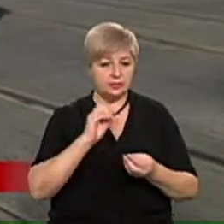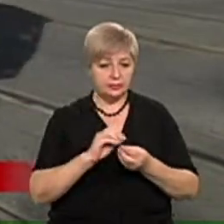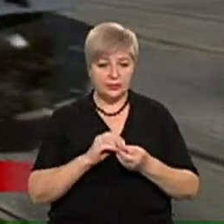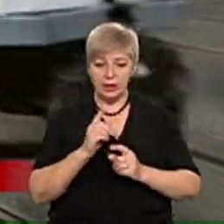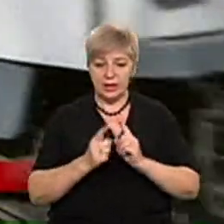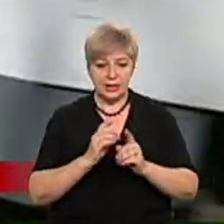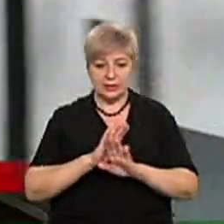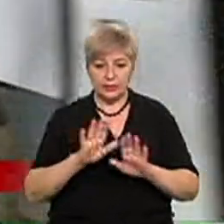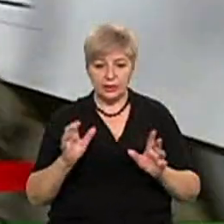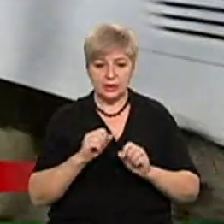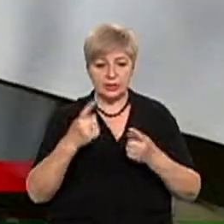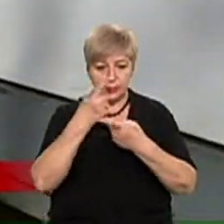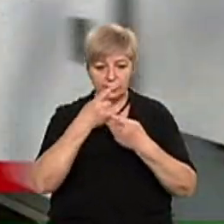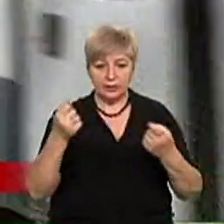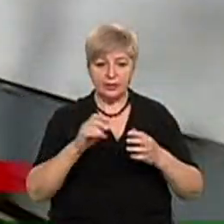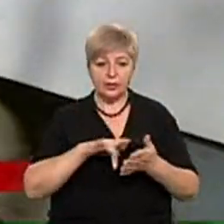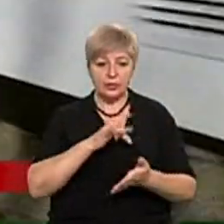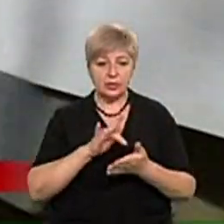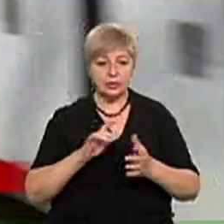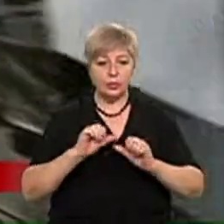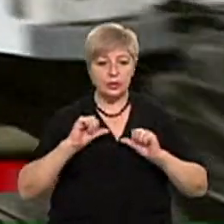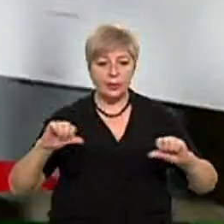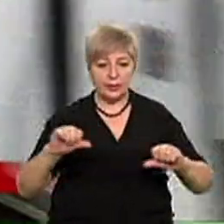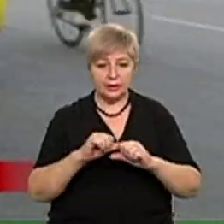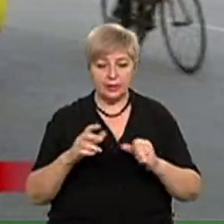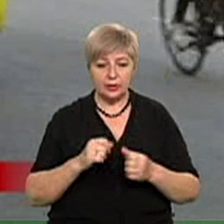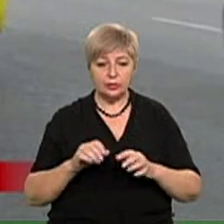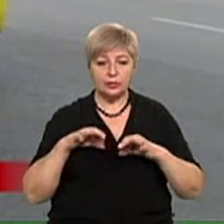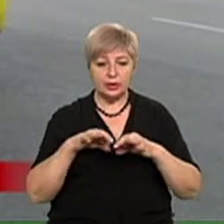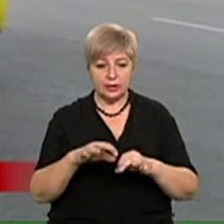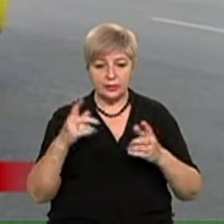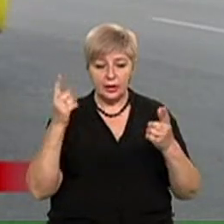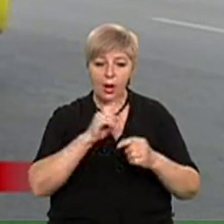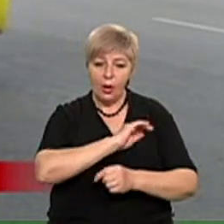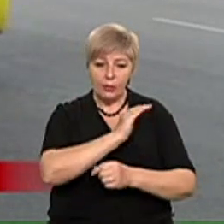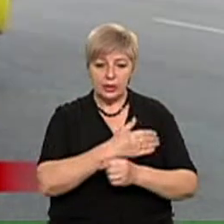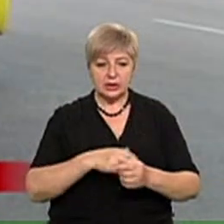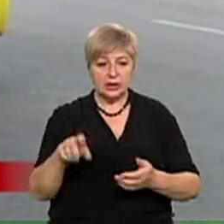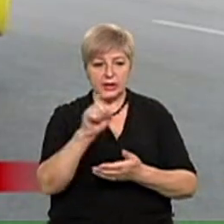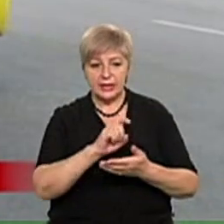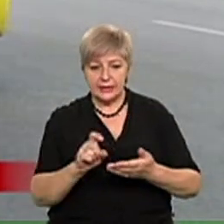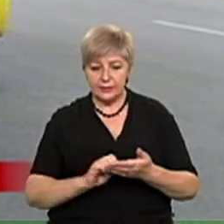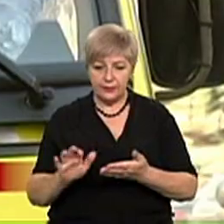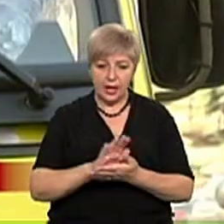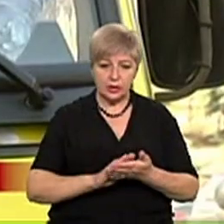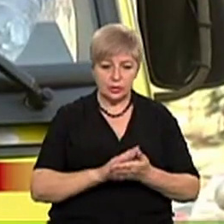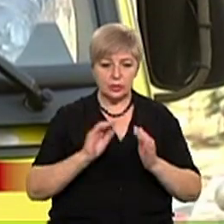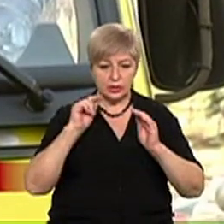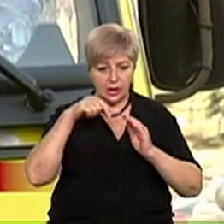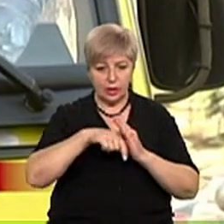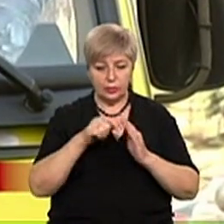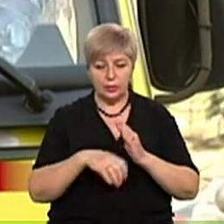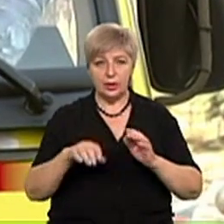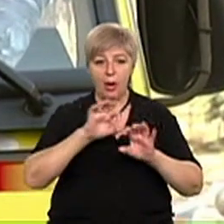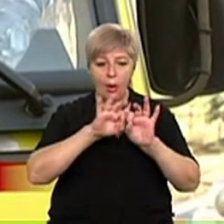повідомляють у міському департаменті транспорту. Посилять медогляд водіїв та дезінфекцію салонів. Поручні вікна